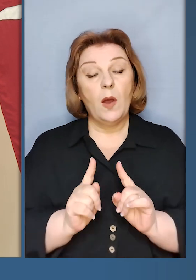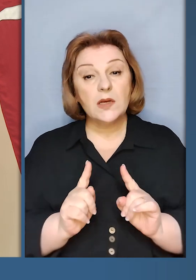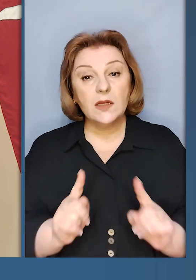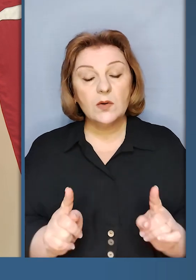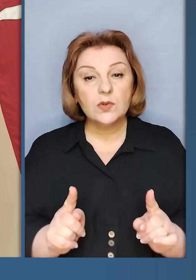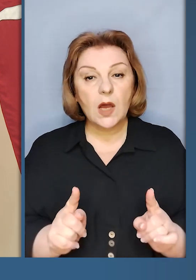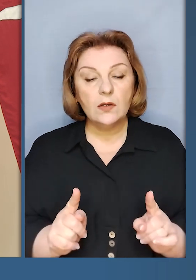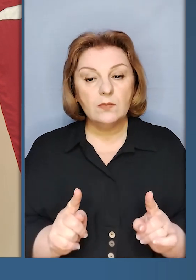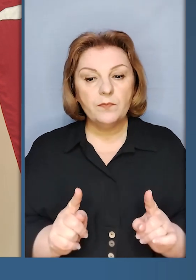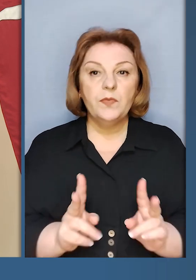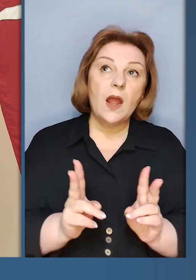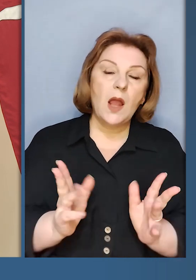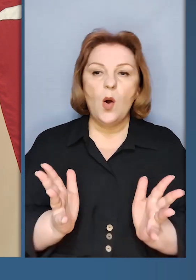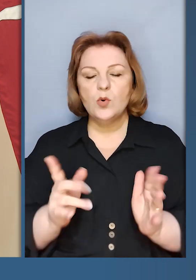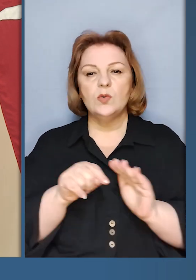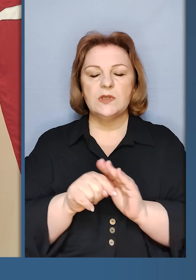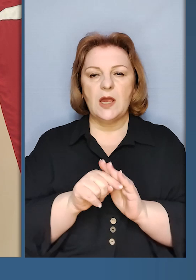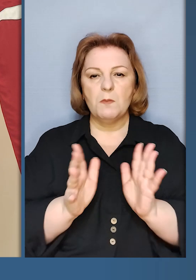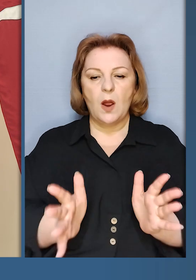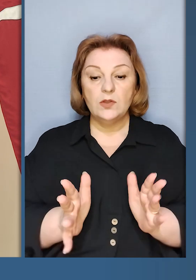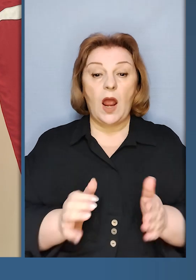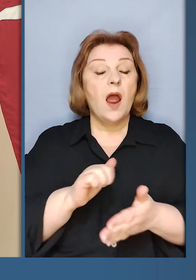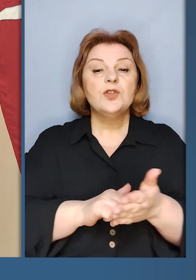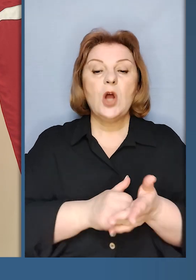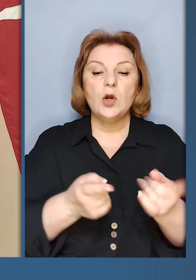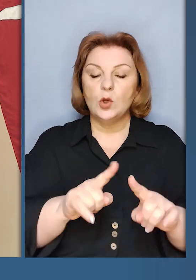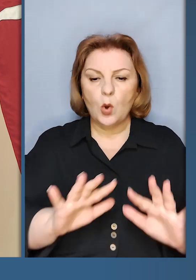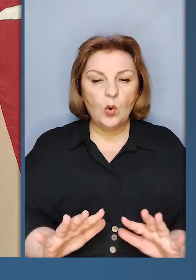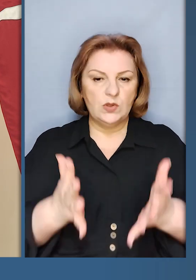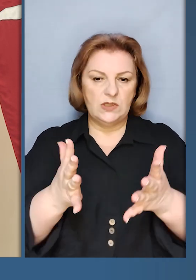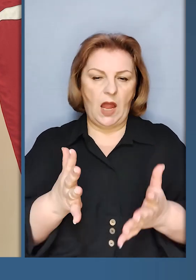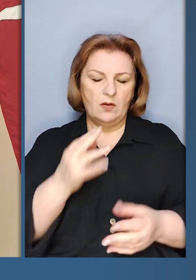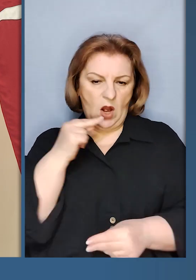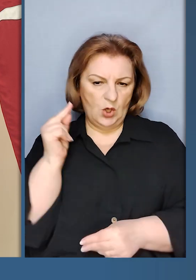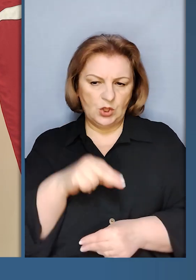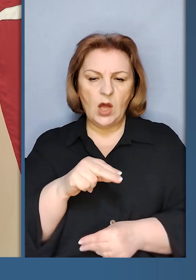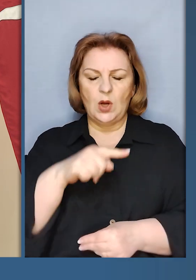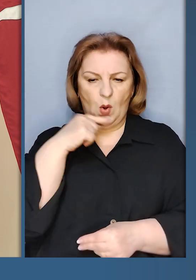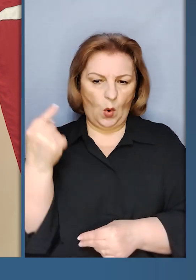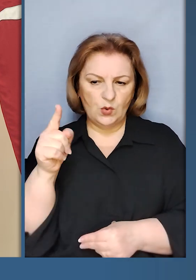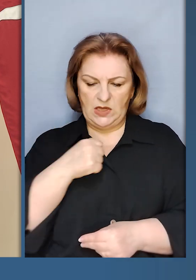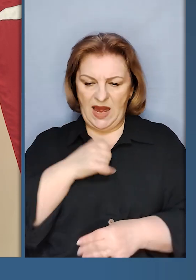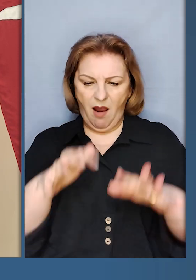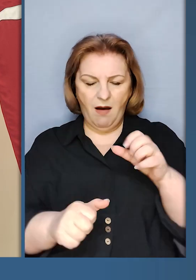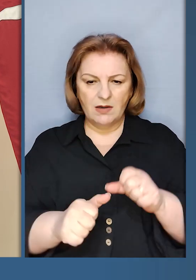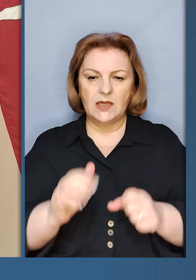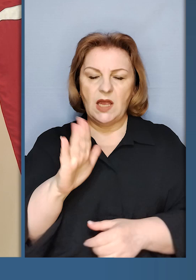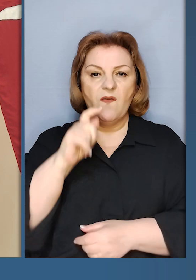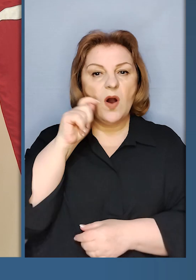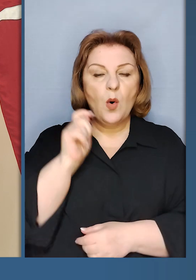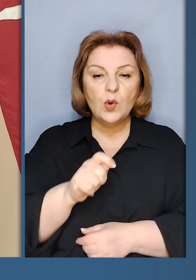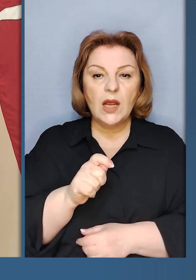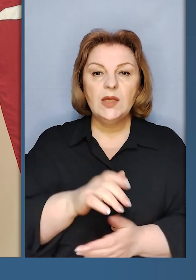парадоксально, в якоюсь мірою, через це, що сталося, через російську агресію в Україну,